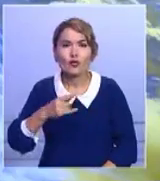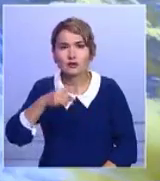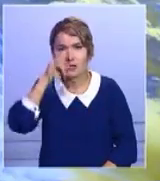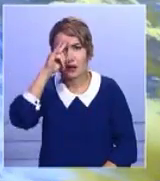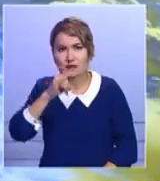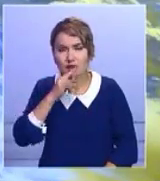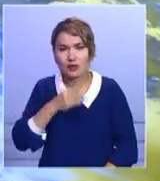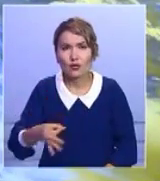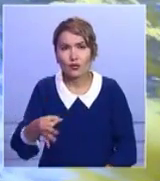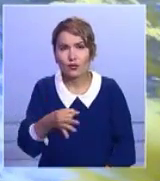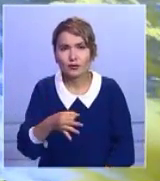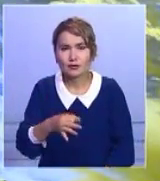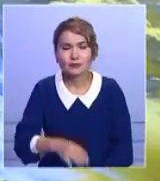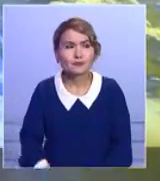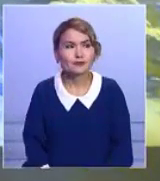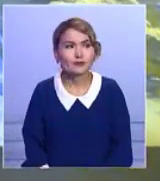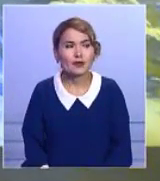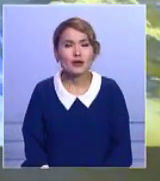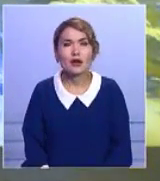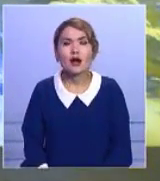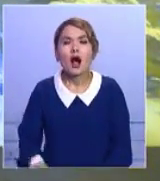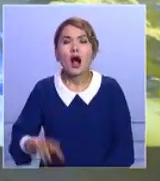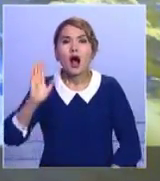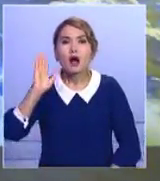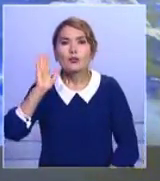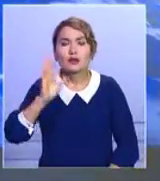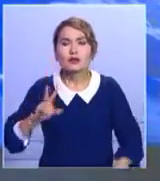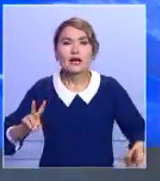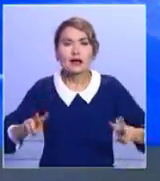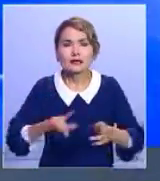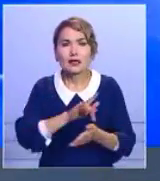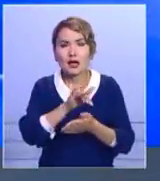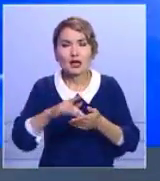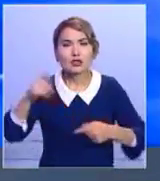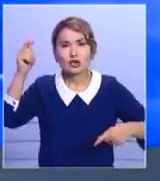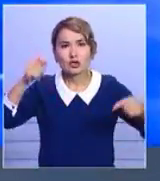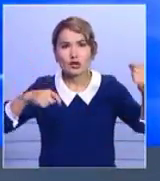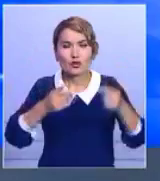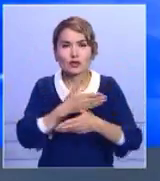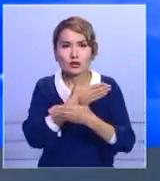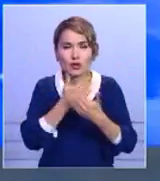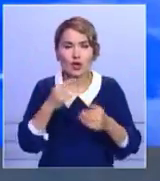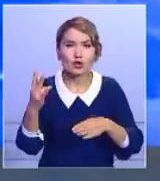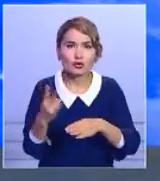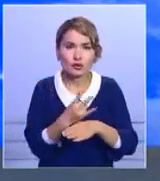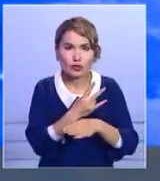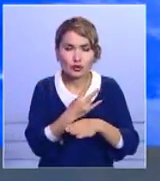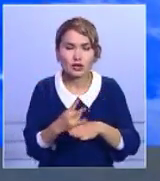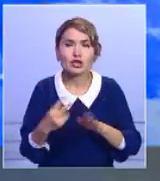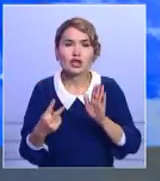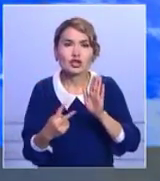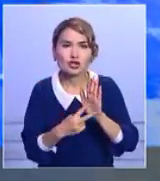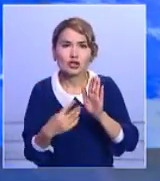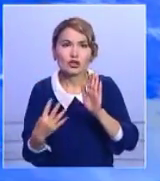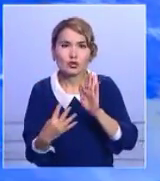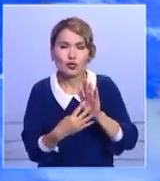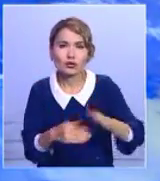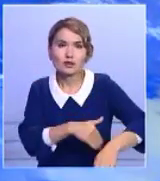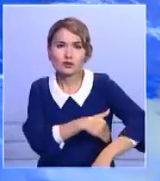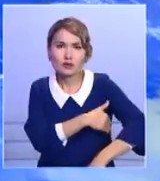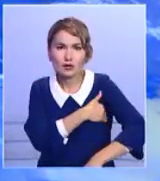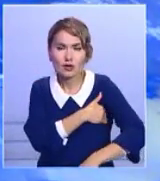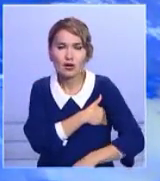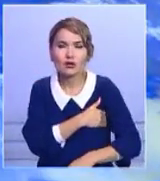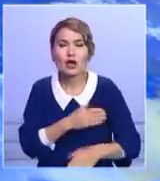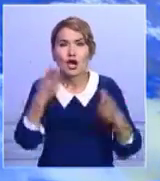Астана қаласы бойынша алдағы тәуілікте жауын шашынсыз, түнгі ауа температурасы 79, күндіз 17-19 градус